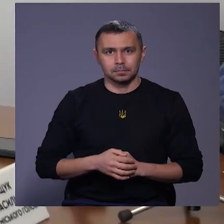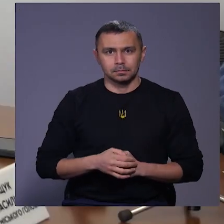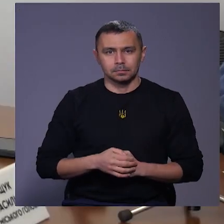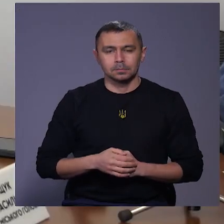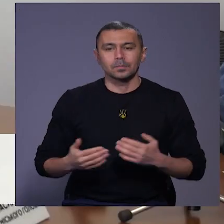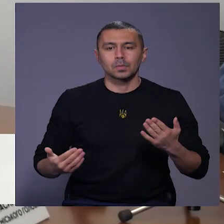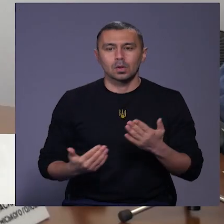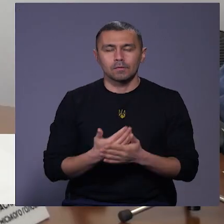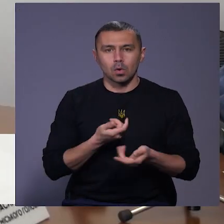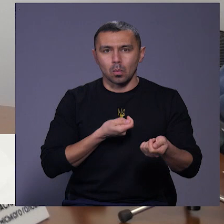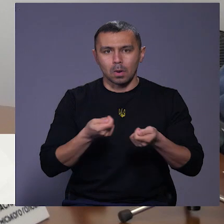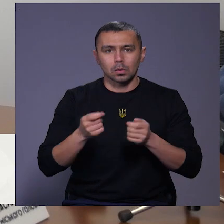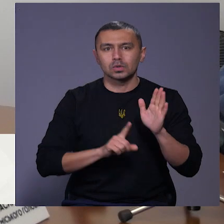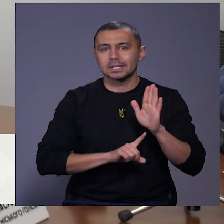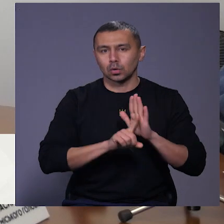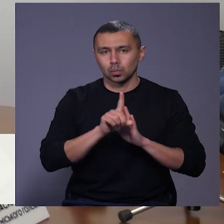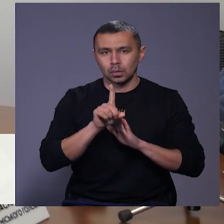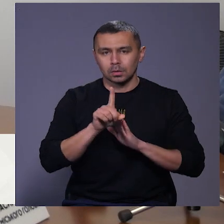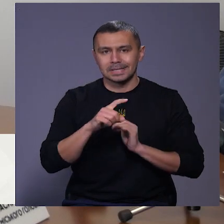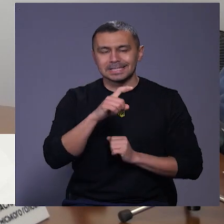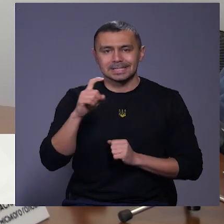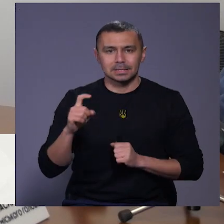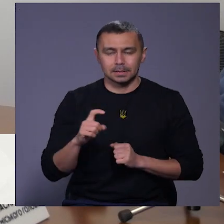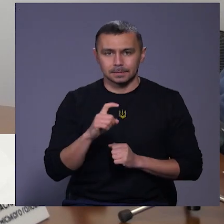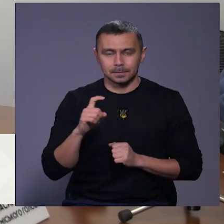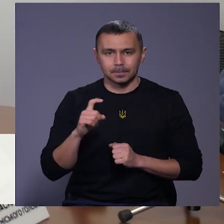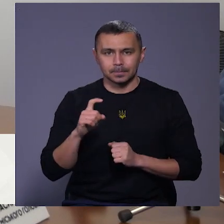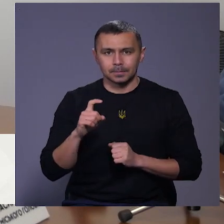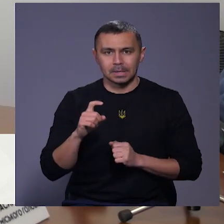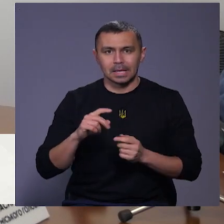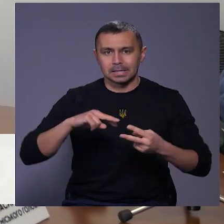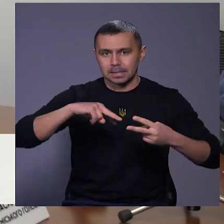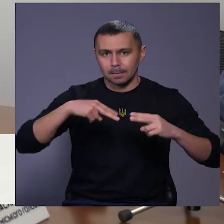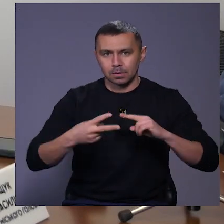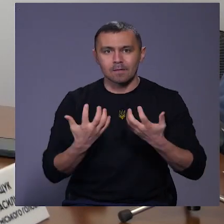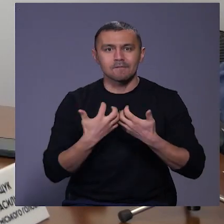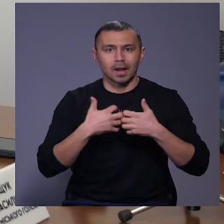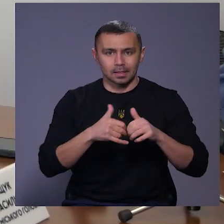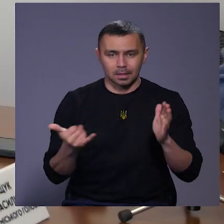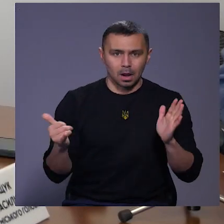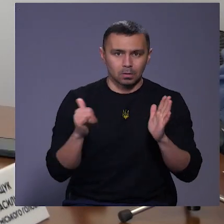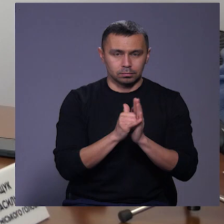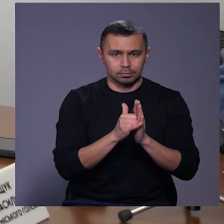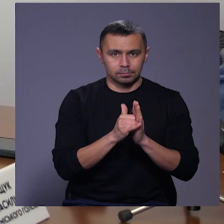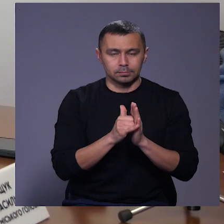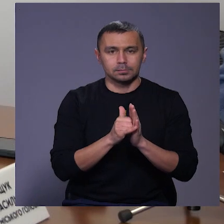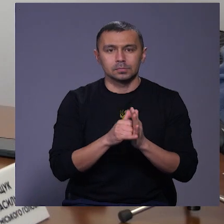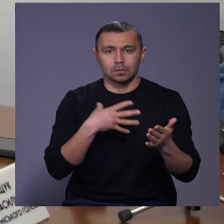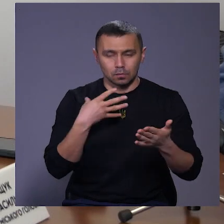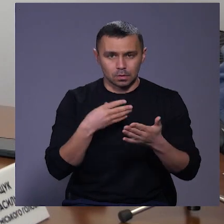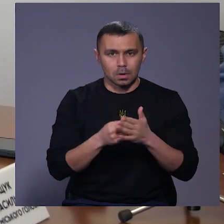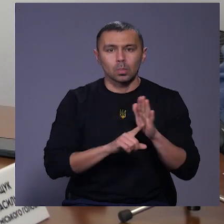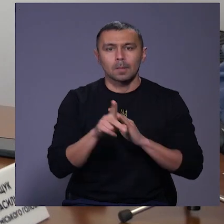Новий оператор стартує з заміною валідаторів, тобто ставить свої, починається з 1